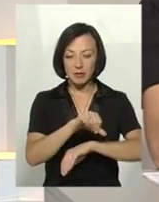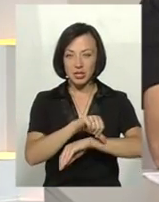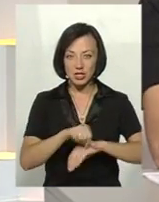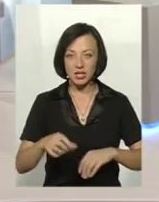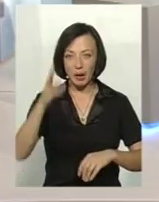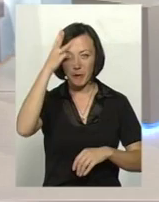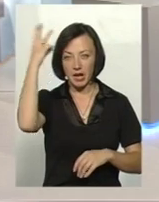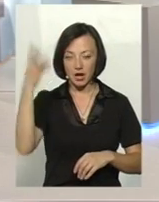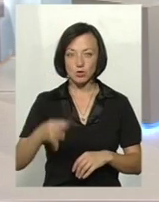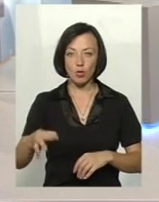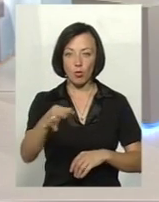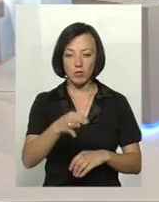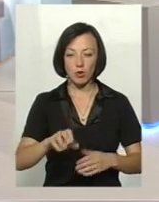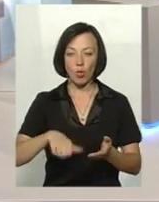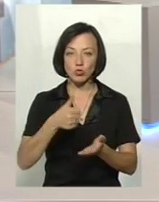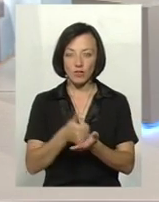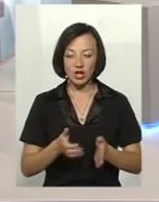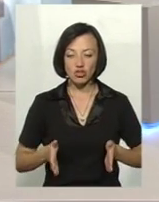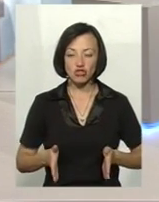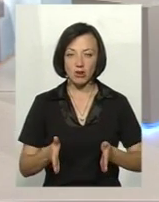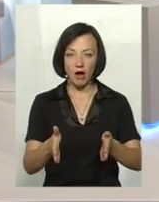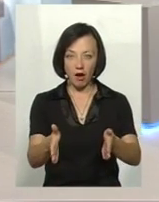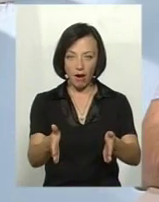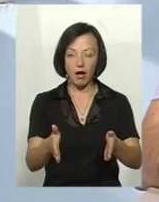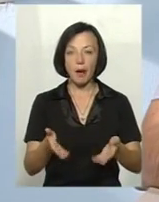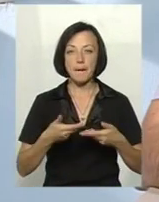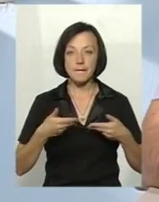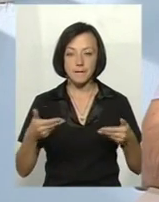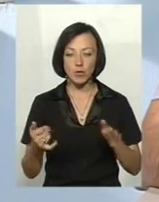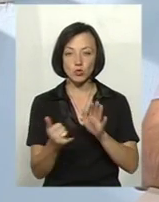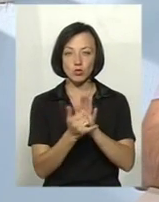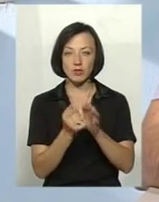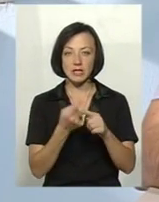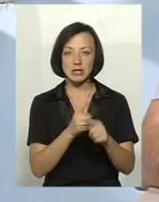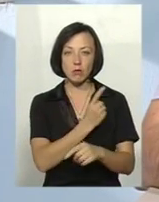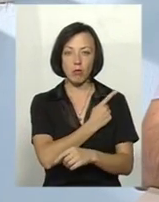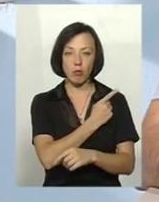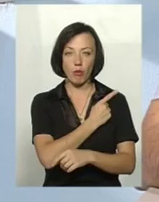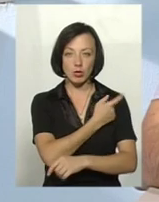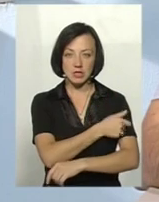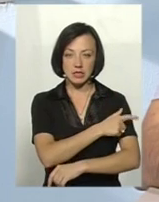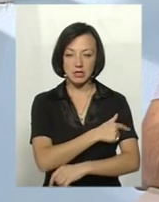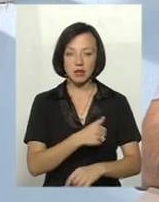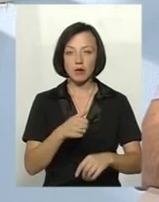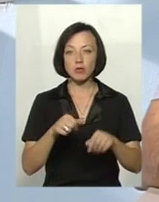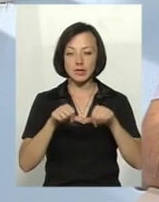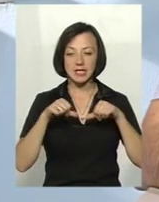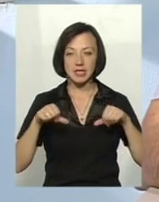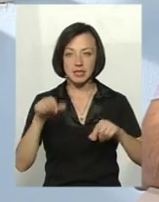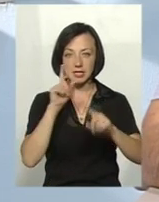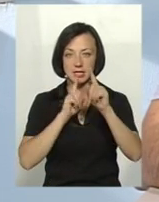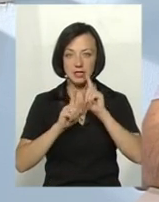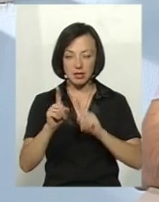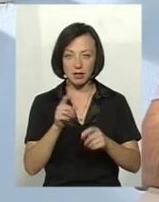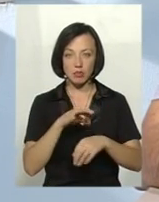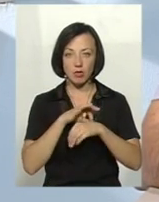на основних шляхах ми виставили пости. Ми провели засідання Державної надзвичайної протипосередньої